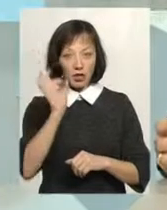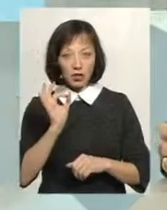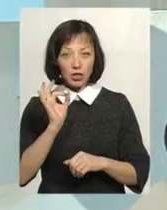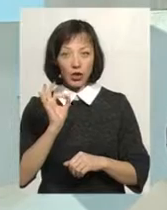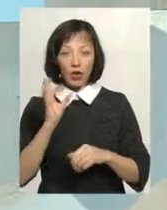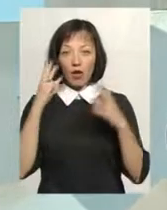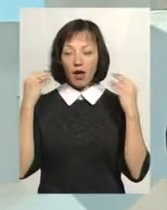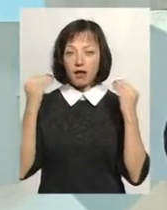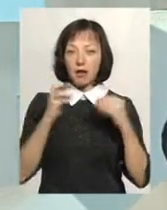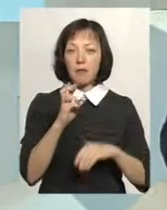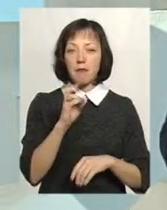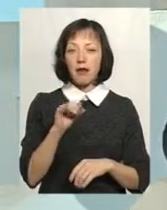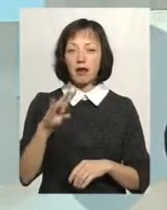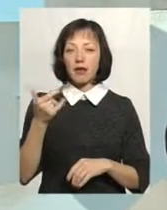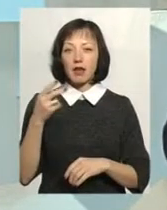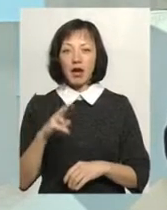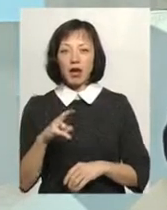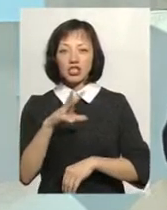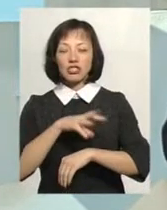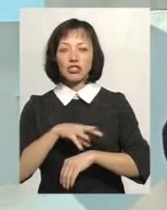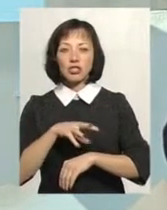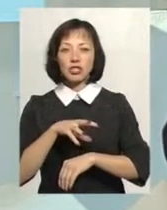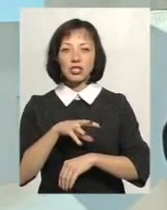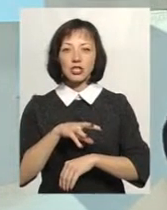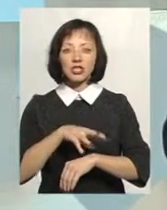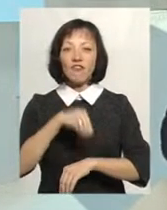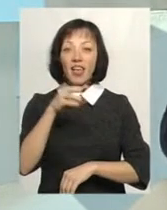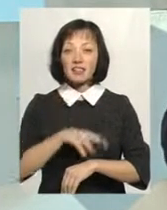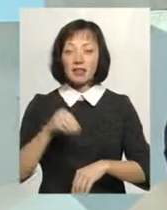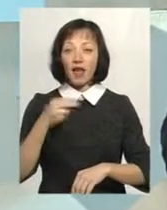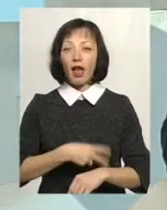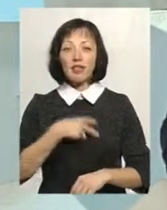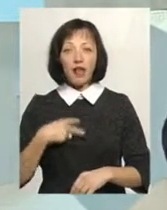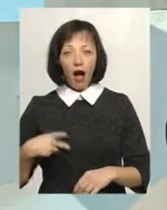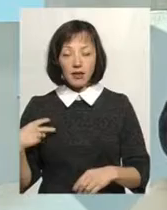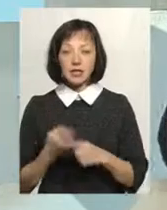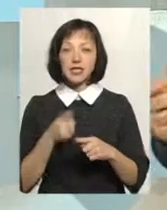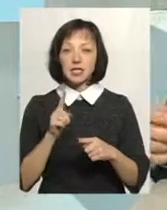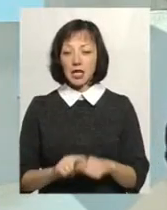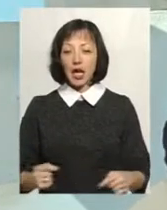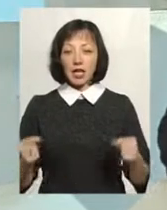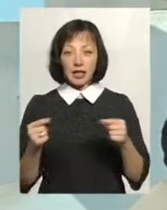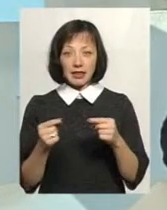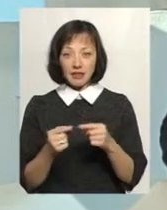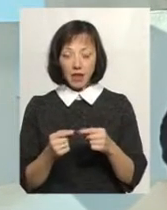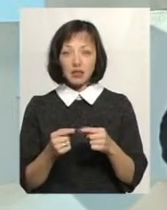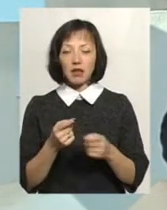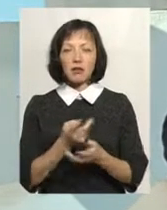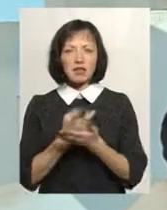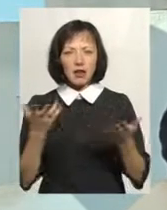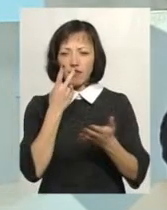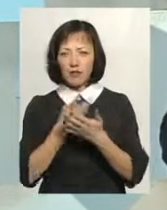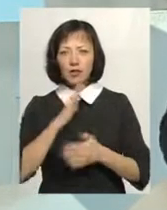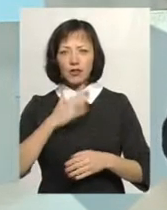Голландії, Бельгії, Швеції, Данії. І ця самоідентифікація дуже яскраво підкреслювалася і